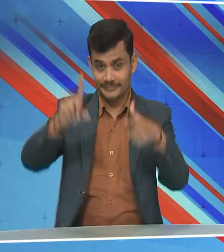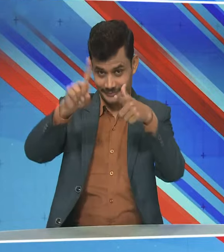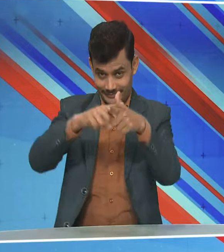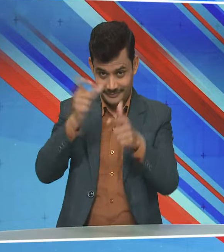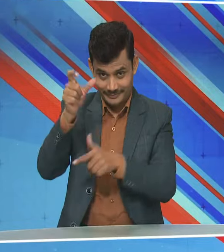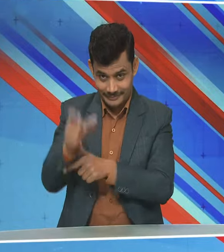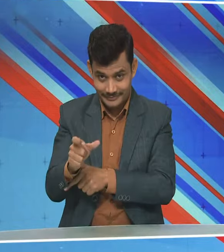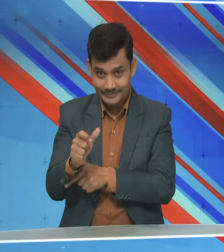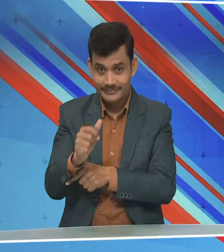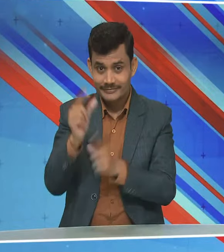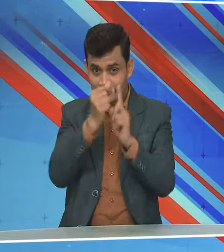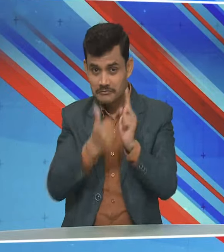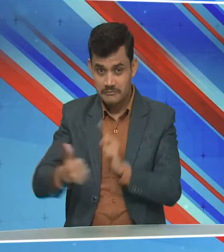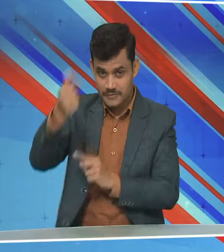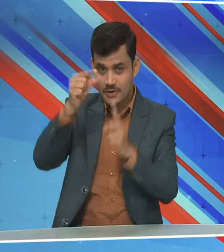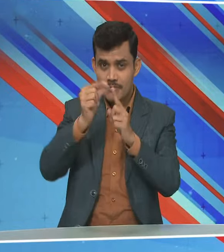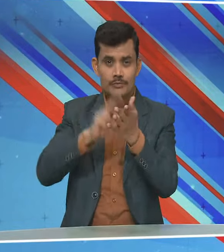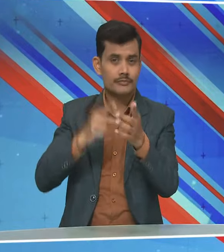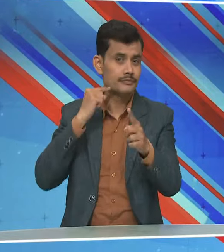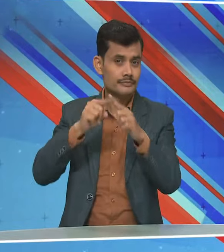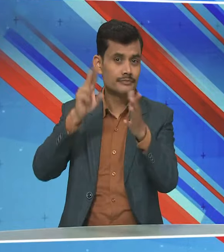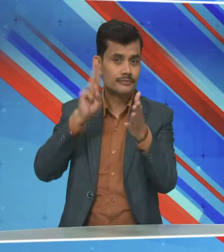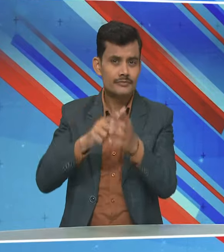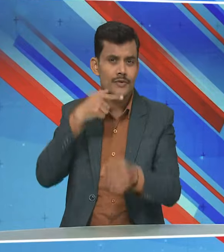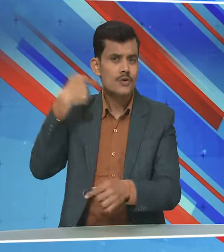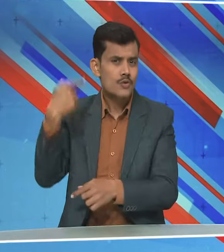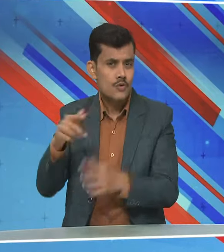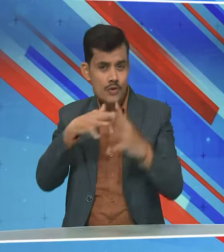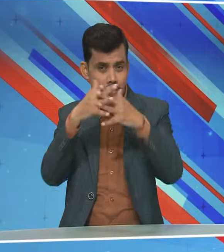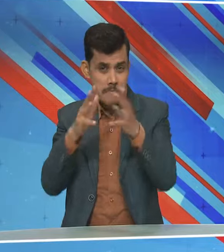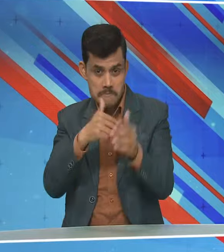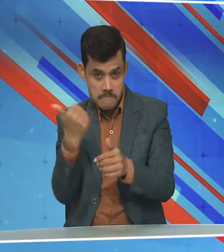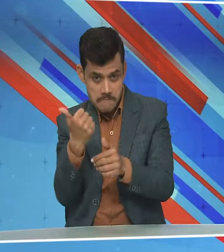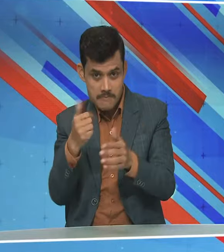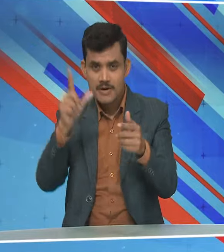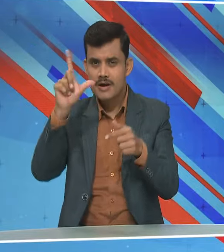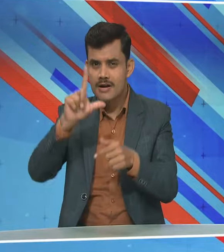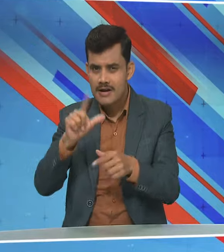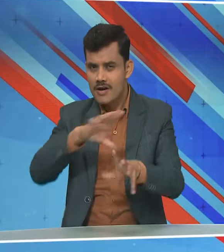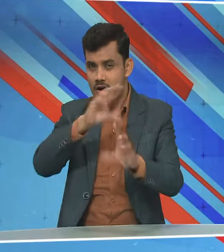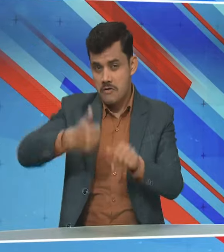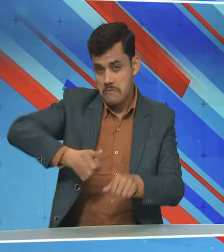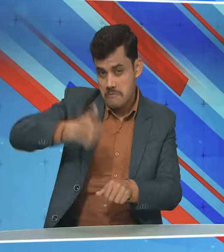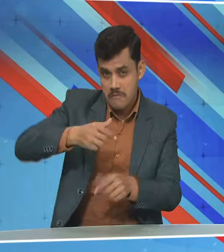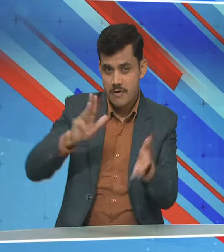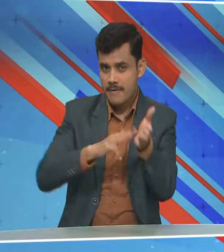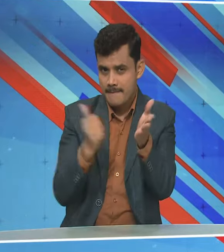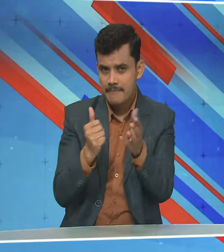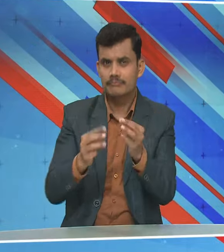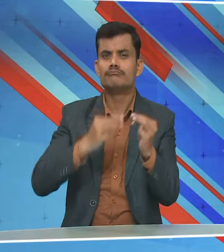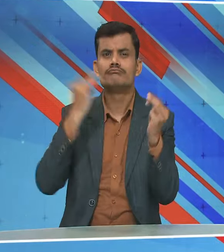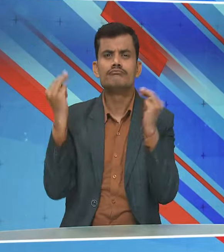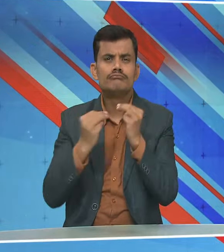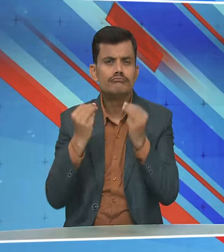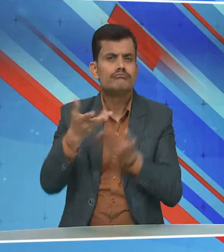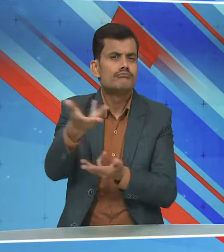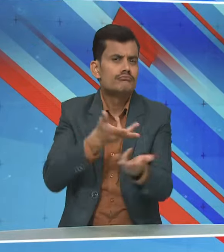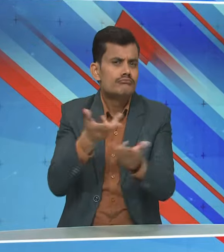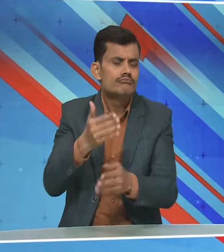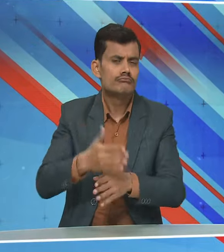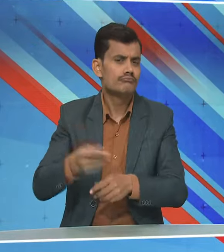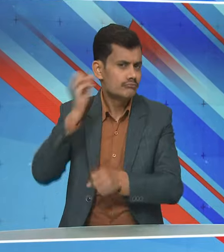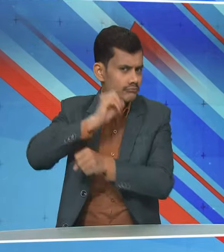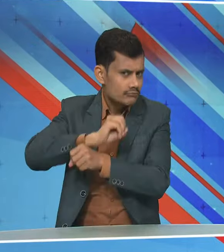जैशंकर ने राश्टपती पुतिन को रूसी विदेश मंत्री लावरोव समेत अन्य मंत्रियों के साथ हुई चर्चा के बारे में भी